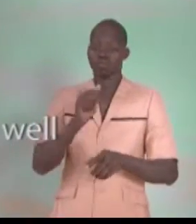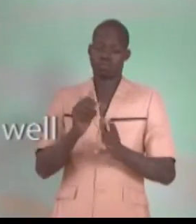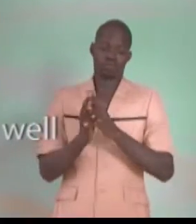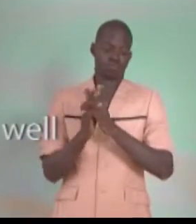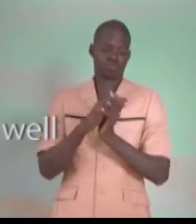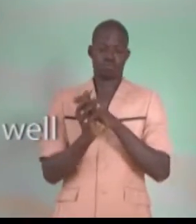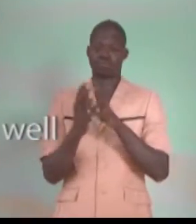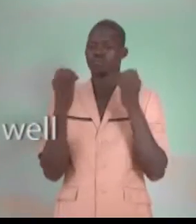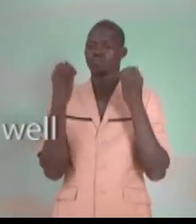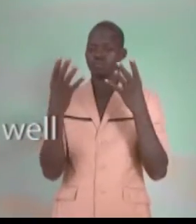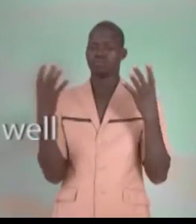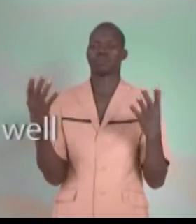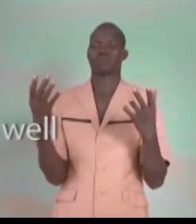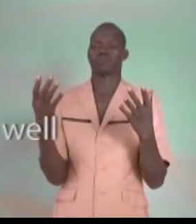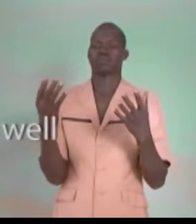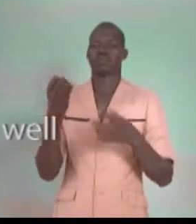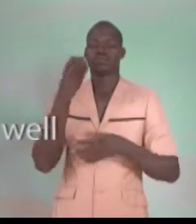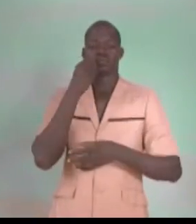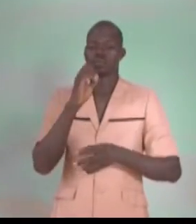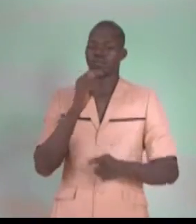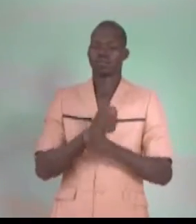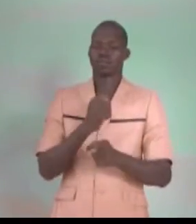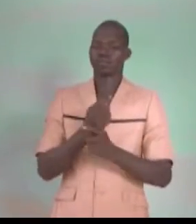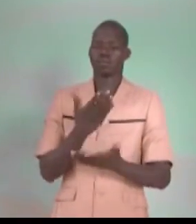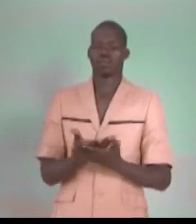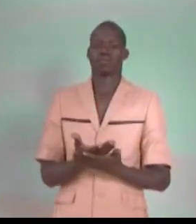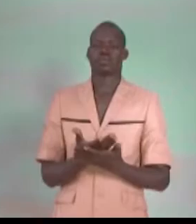En tout cas, elle s'exerce bien.